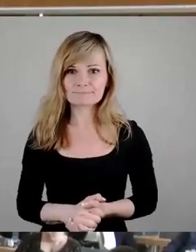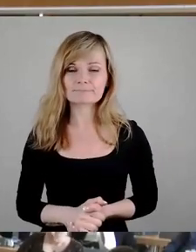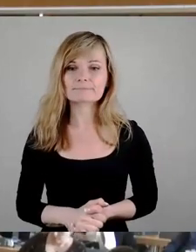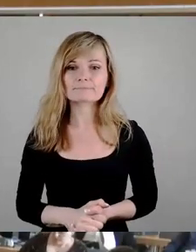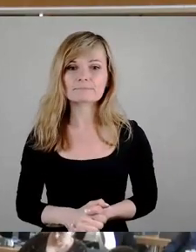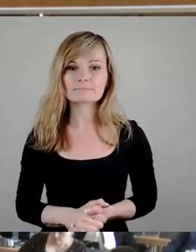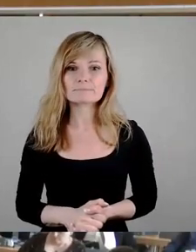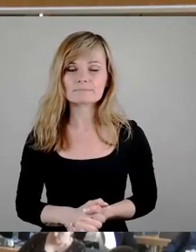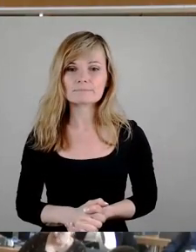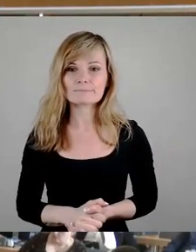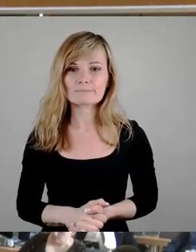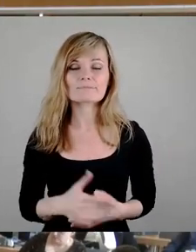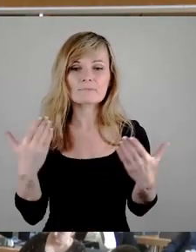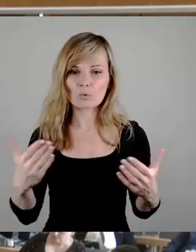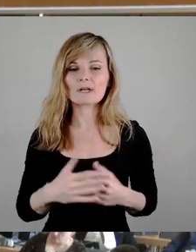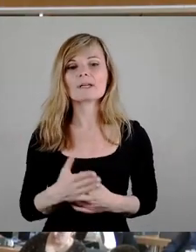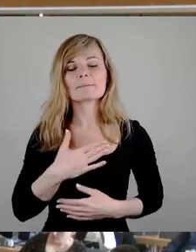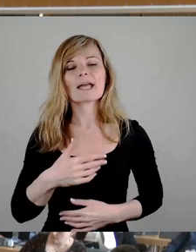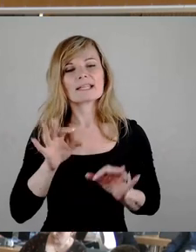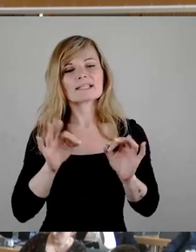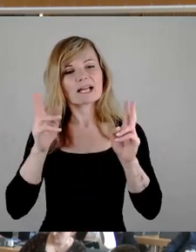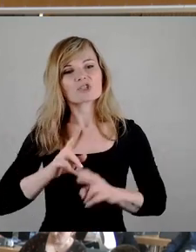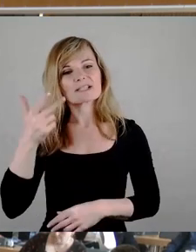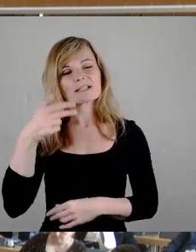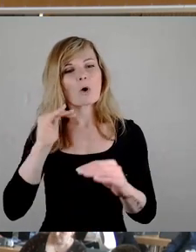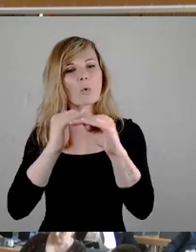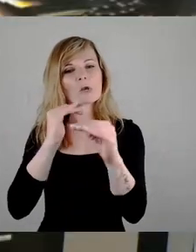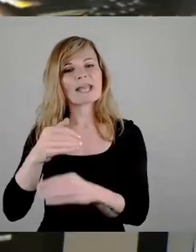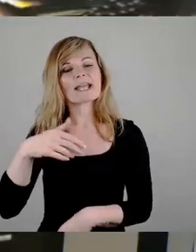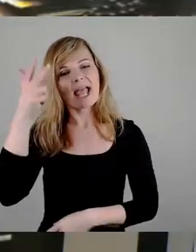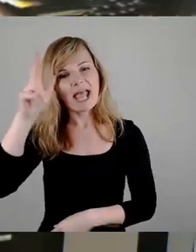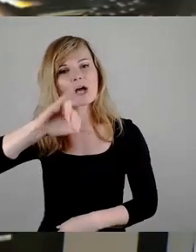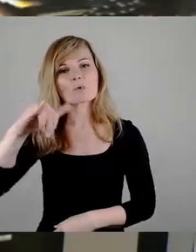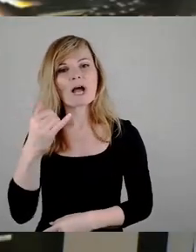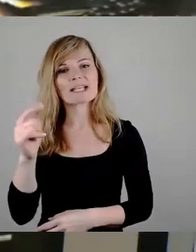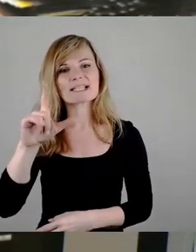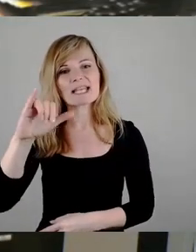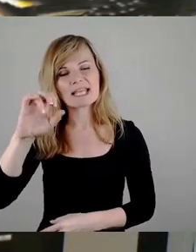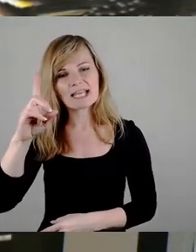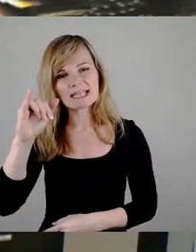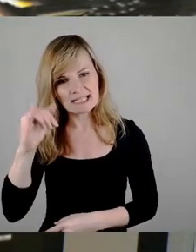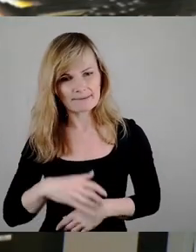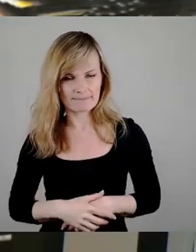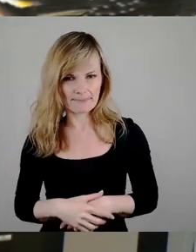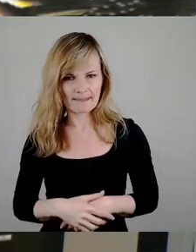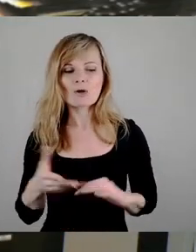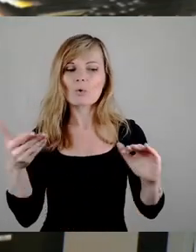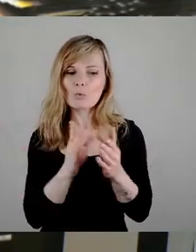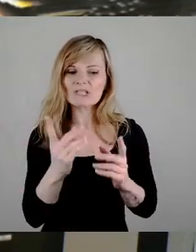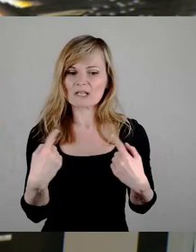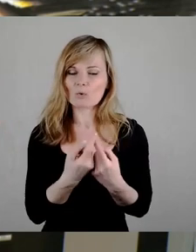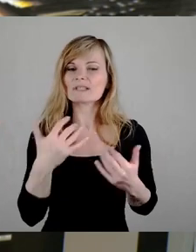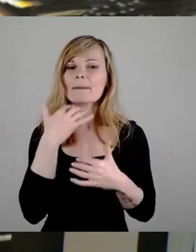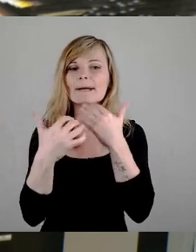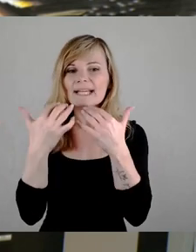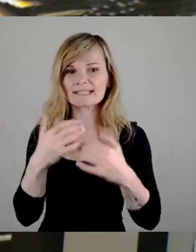Jetzt mein sehr geschätzter Kollege Johannes Lichty. Ich berichte jetzt kurz aus der Runde. Also, der Kollege